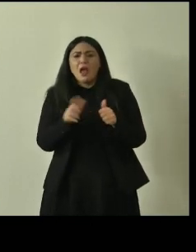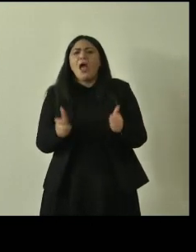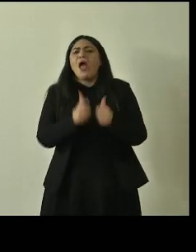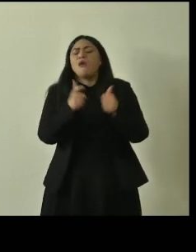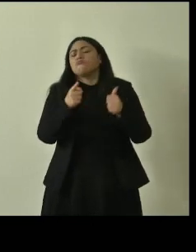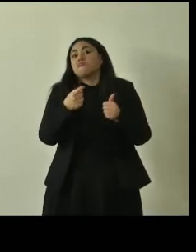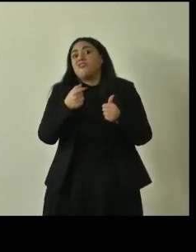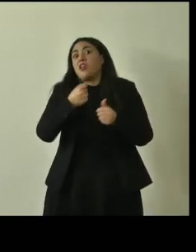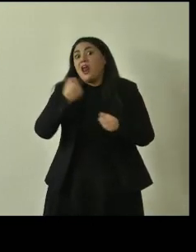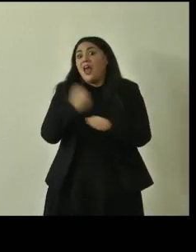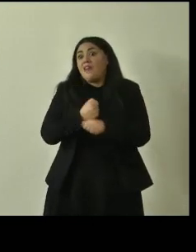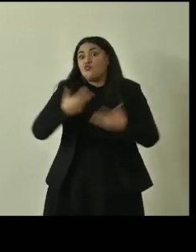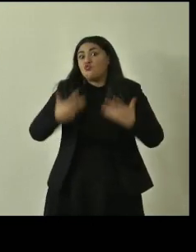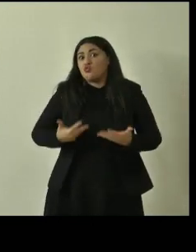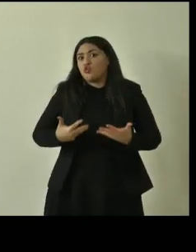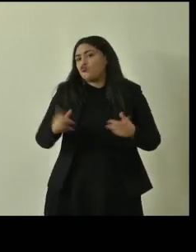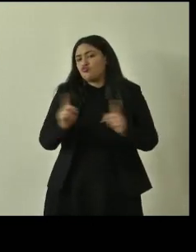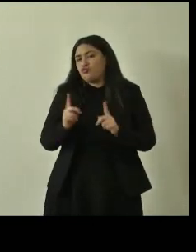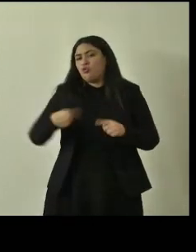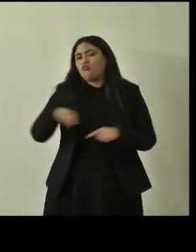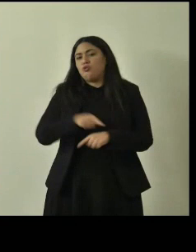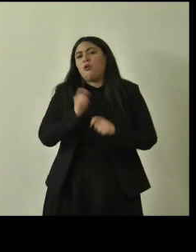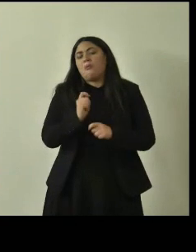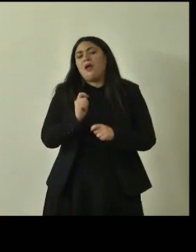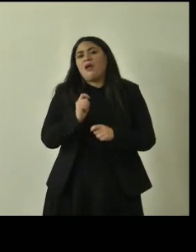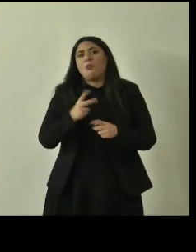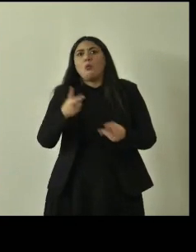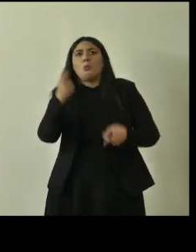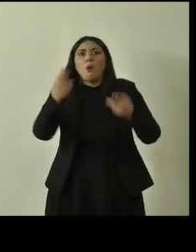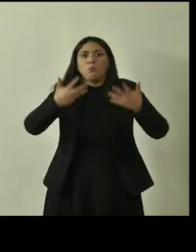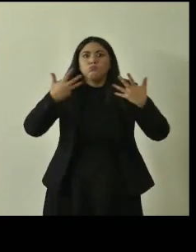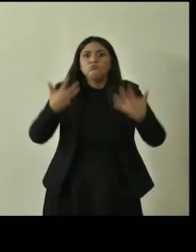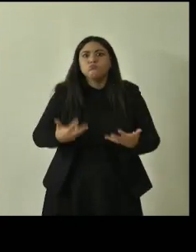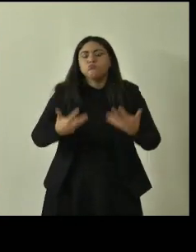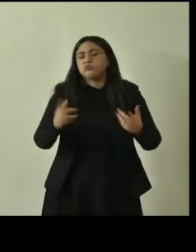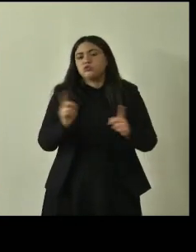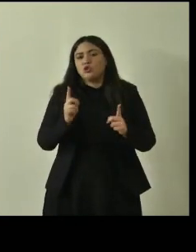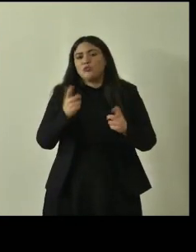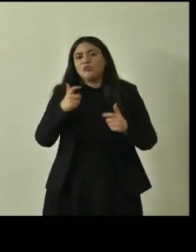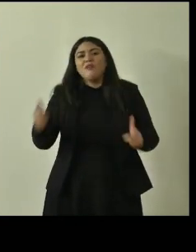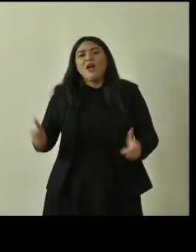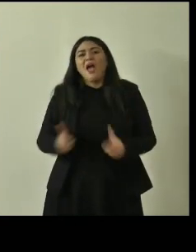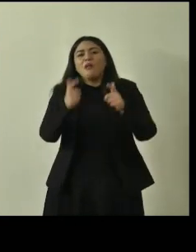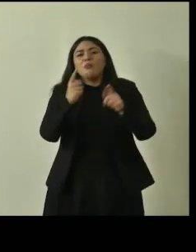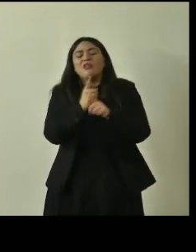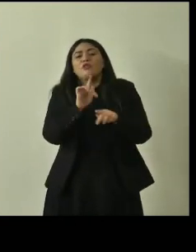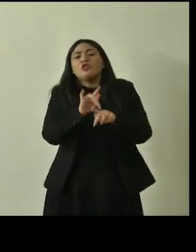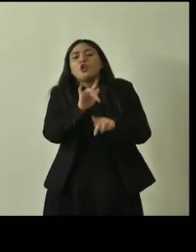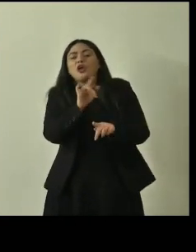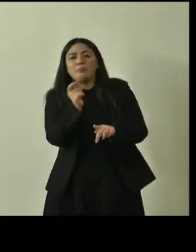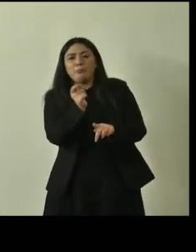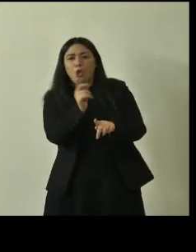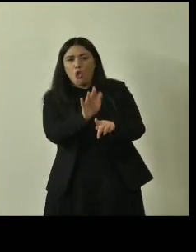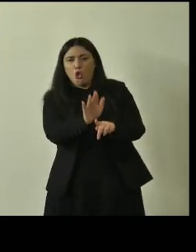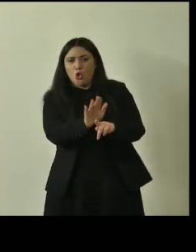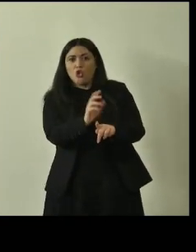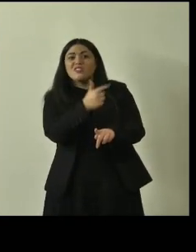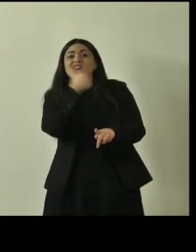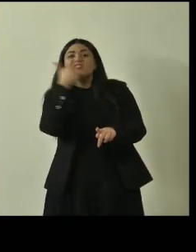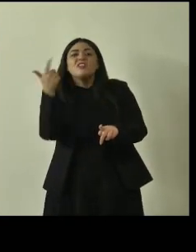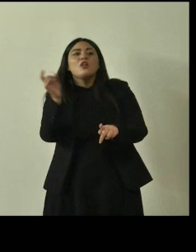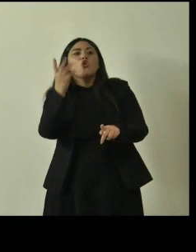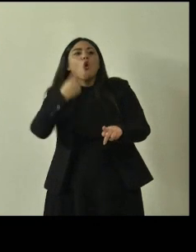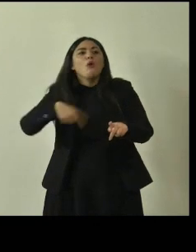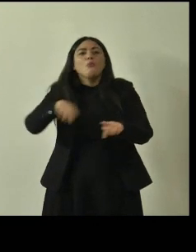soft noi non paghiamo potature pesanti perché questi alberi meno li tocchiamo e meglio è se interveniamo è un